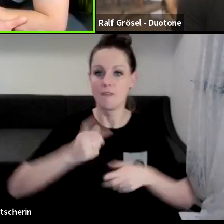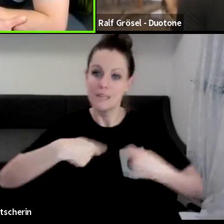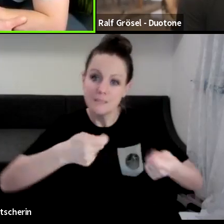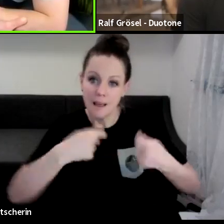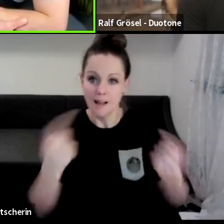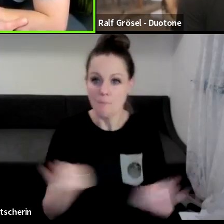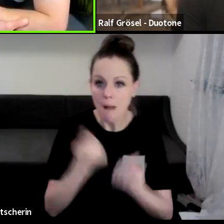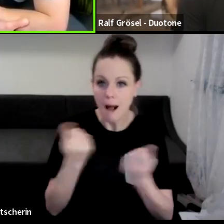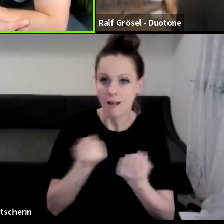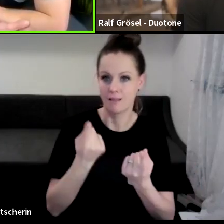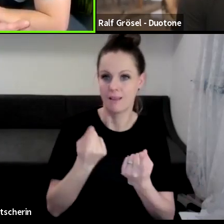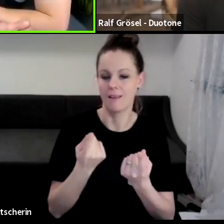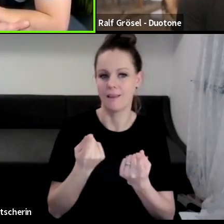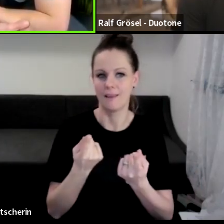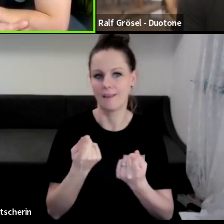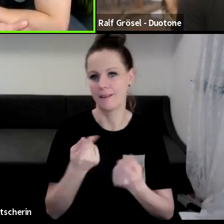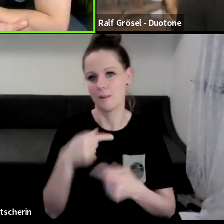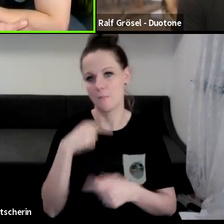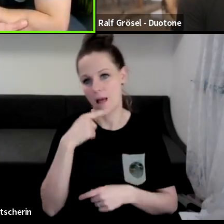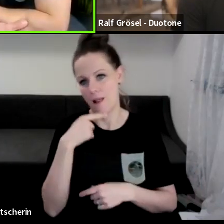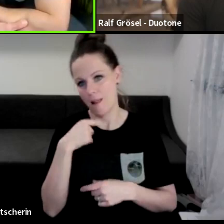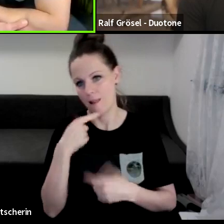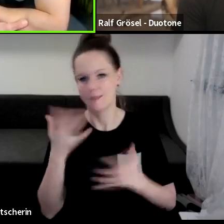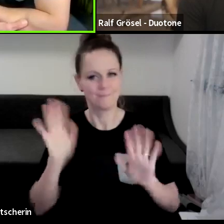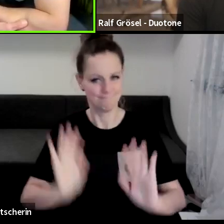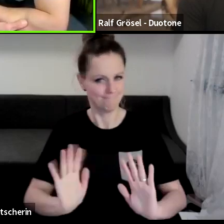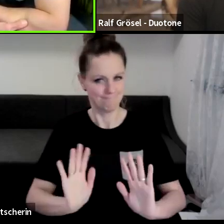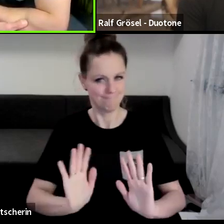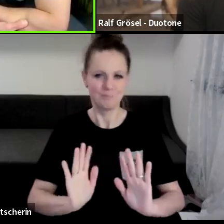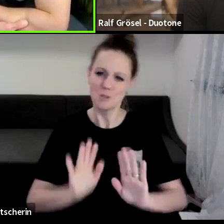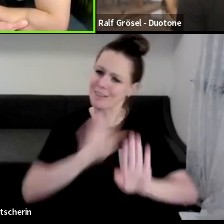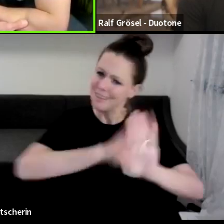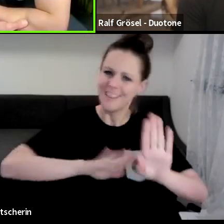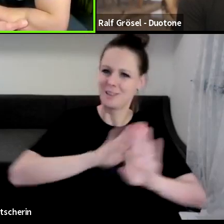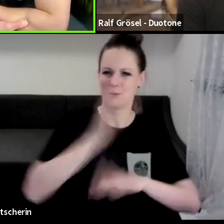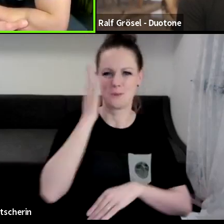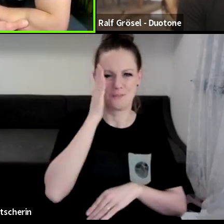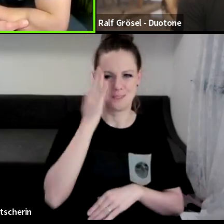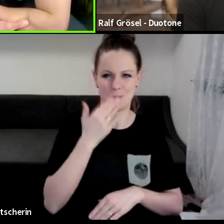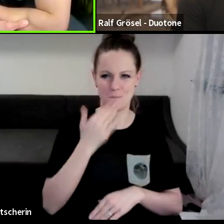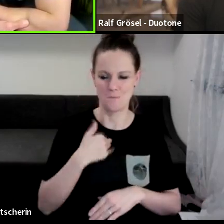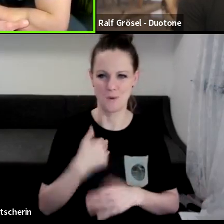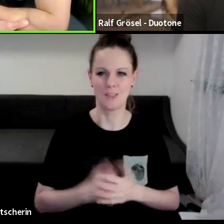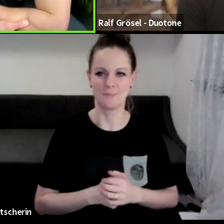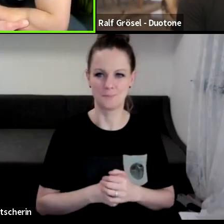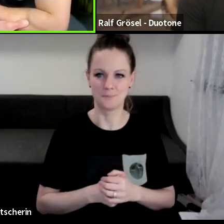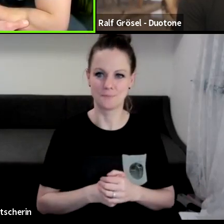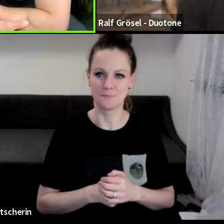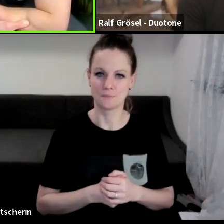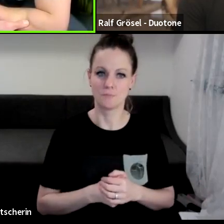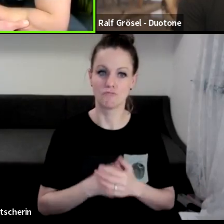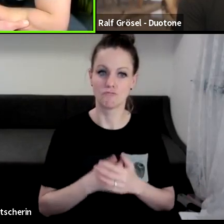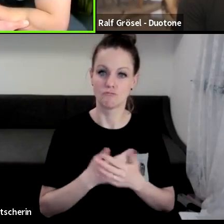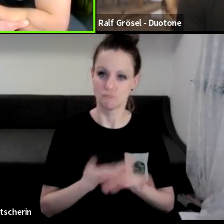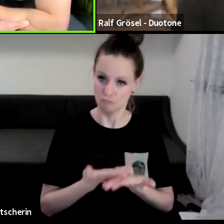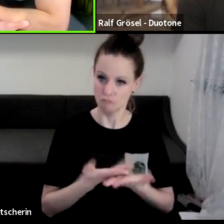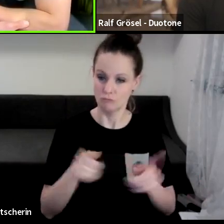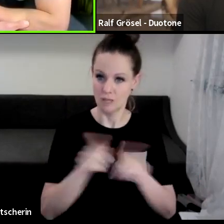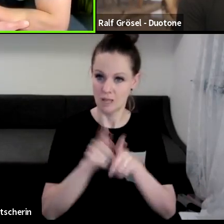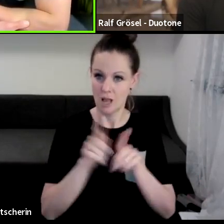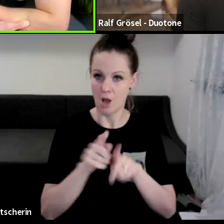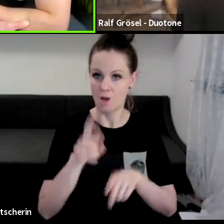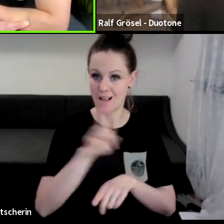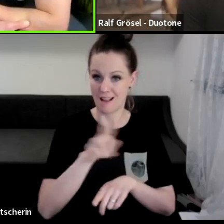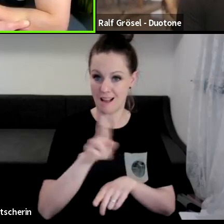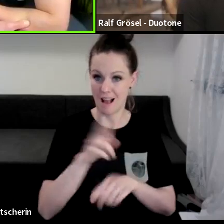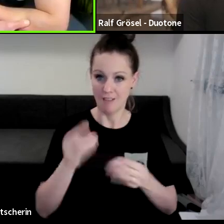Marketing-Sprech da hineinfährt. Genau, das ist das Format und wir begrüßen den Ralf und sagen